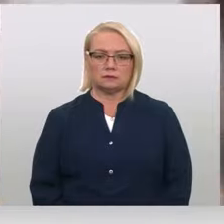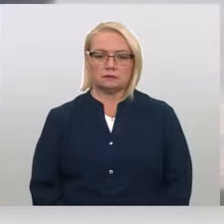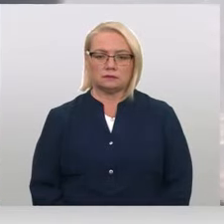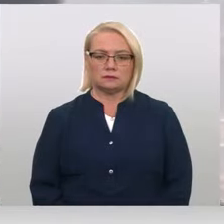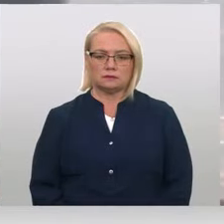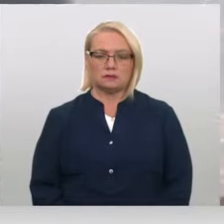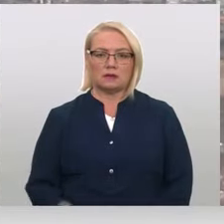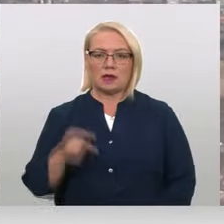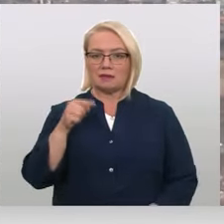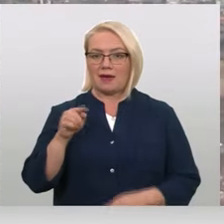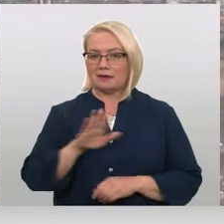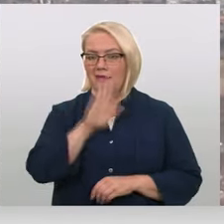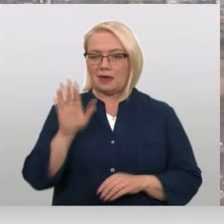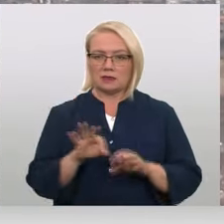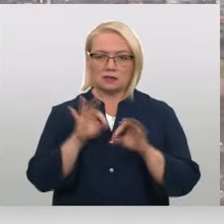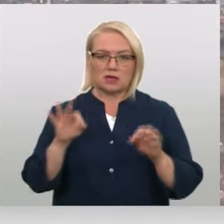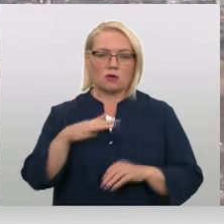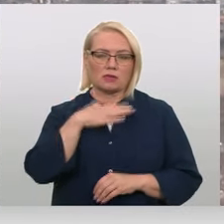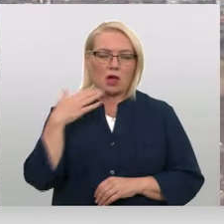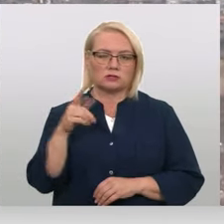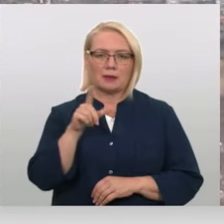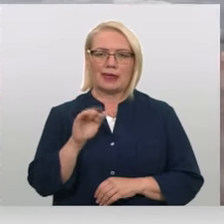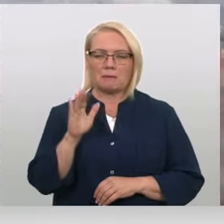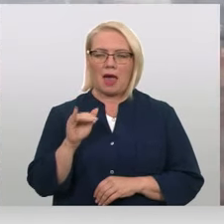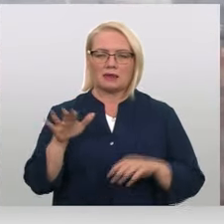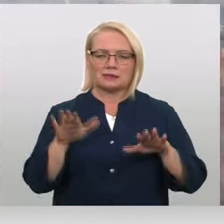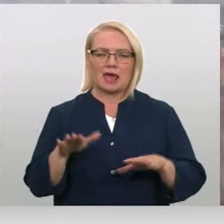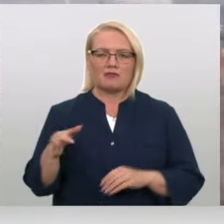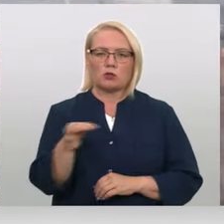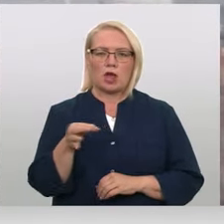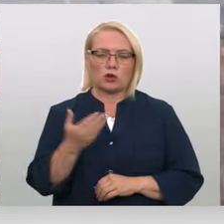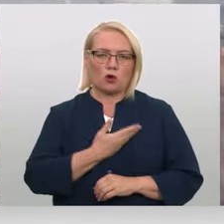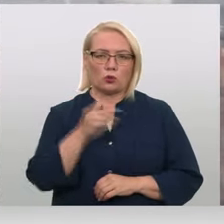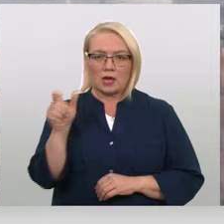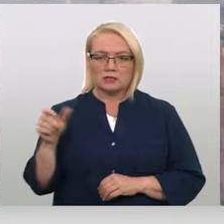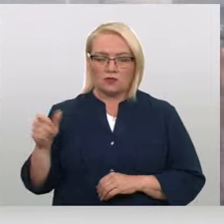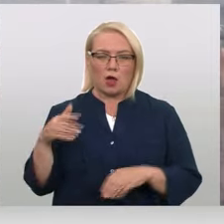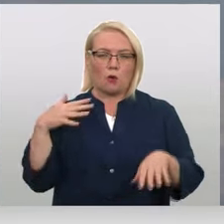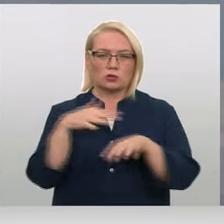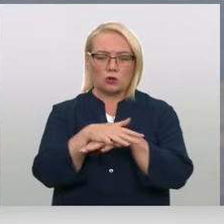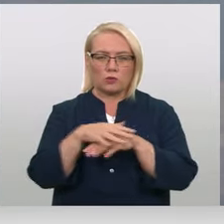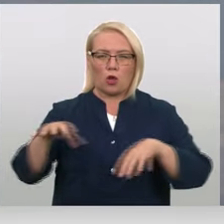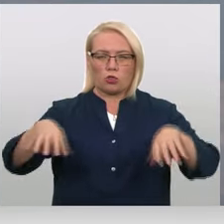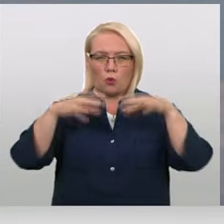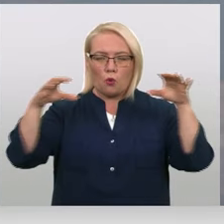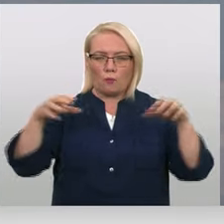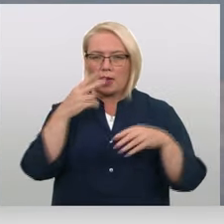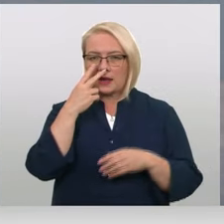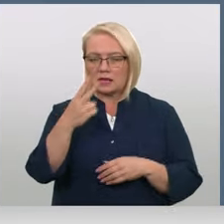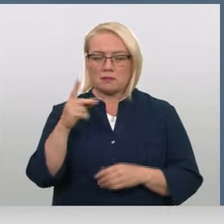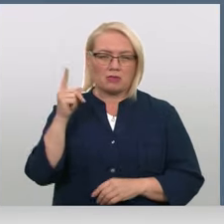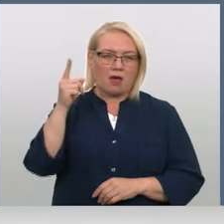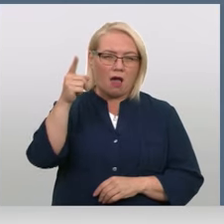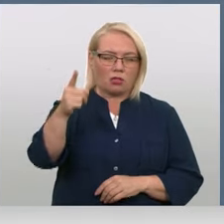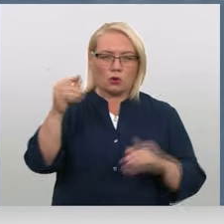Šādi diena iesākusies daudziem Libānas dienvidu reģionu iedzīvotājiem. Urlidojumu atstātie dūmu uz tābi redzam, jo tālu